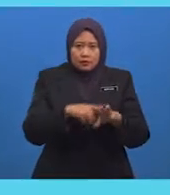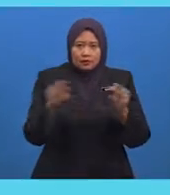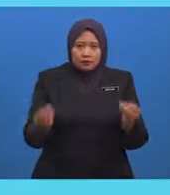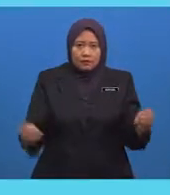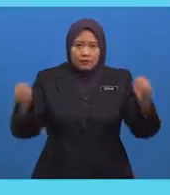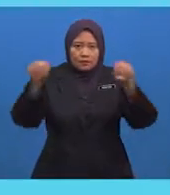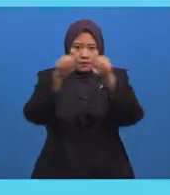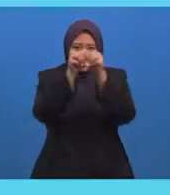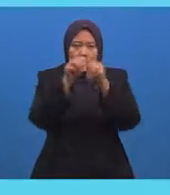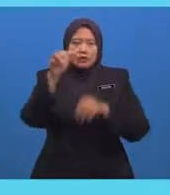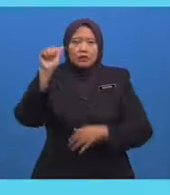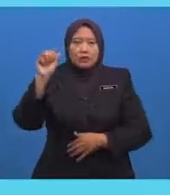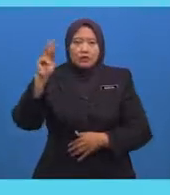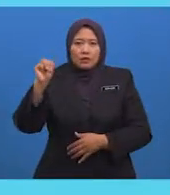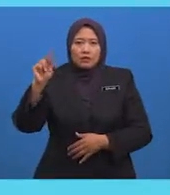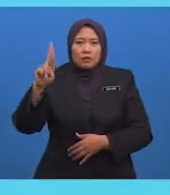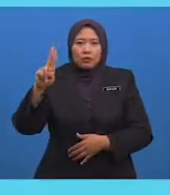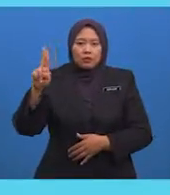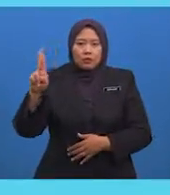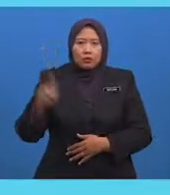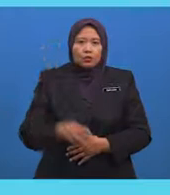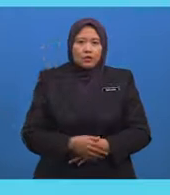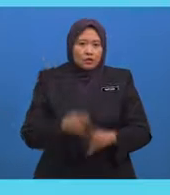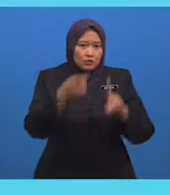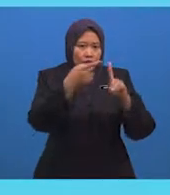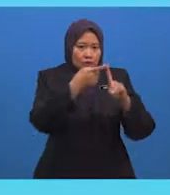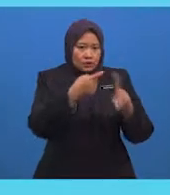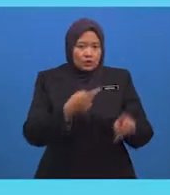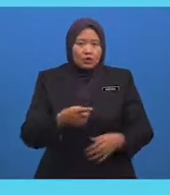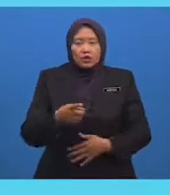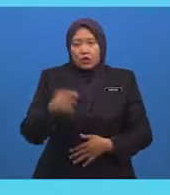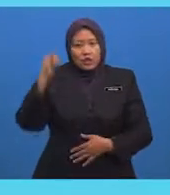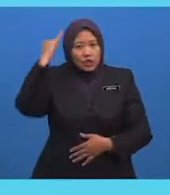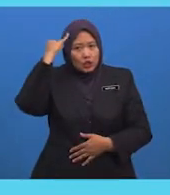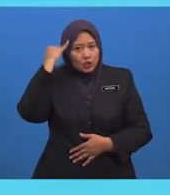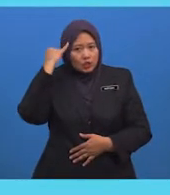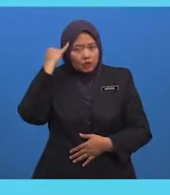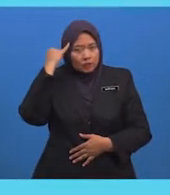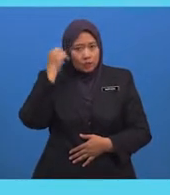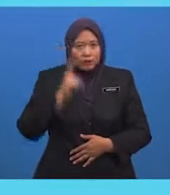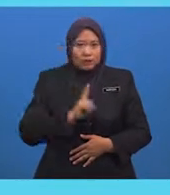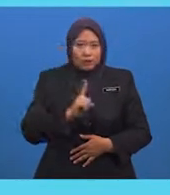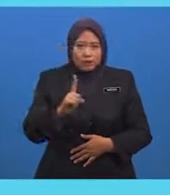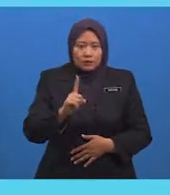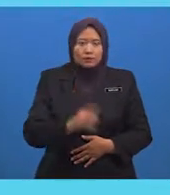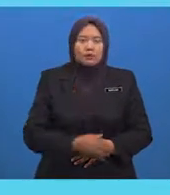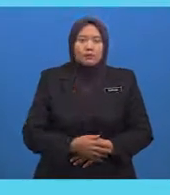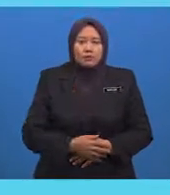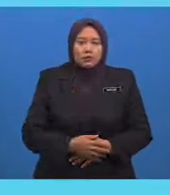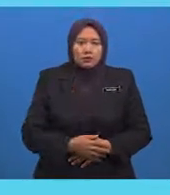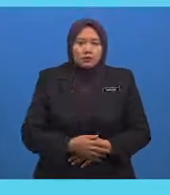keagamaan Iaitu ilmu fardu'ain Yang kedua Ilmu-ilmu fardu'kifayah